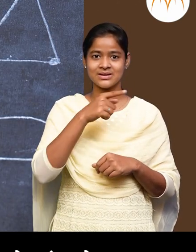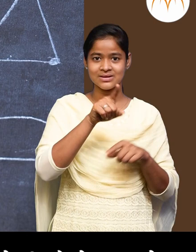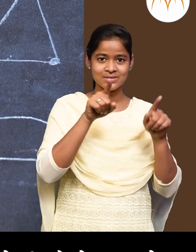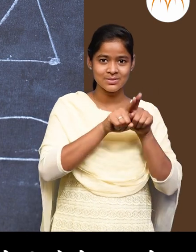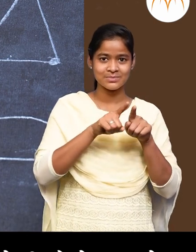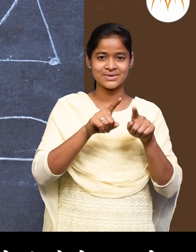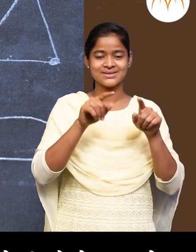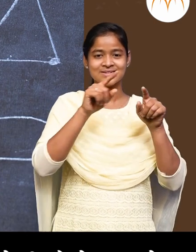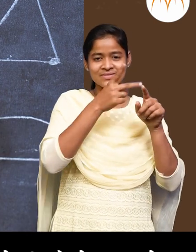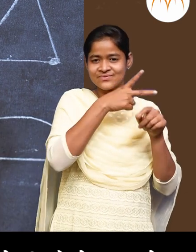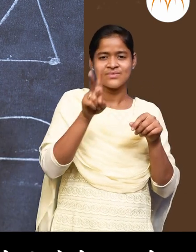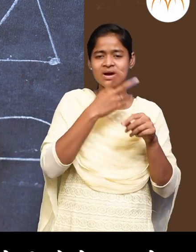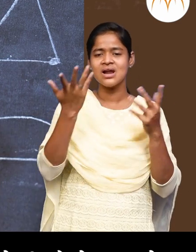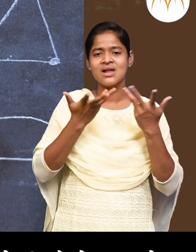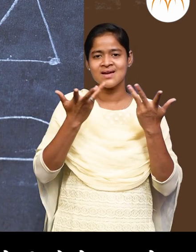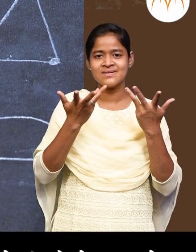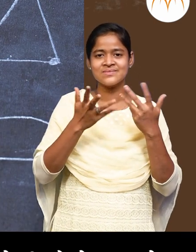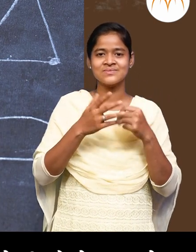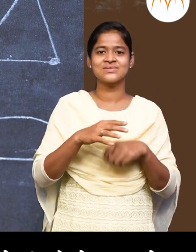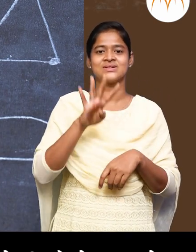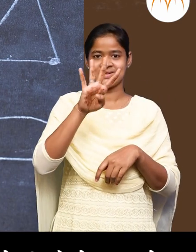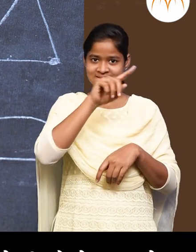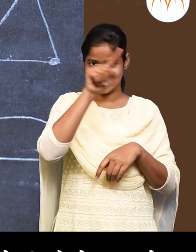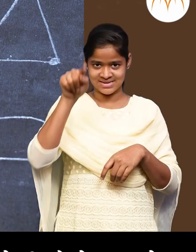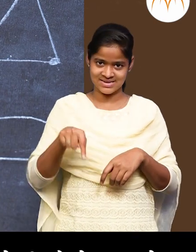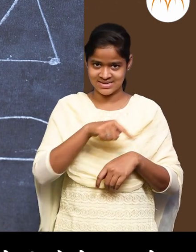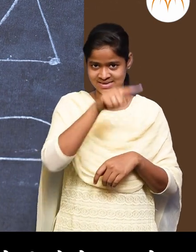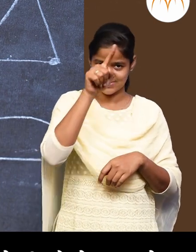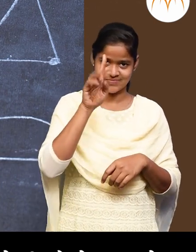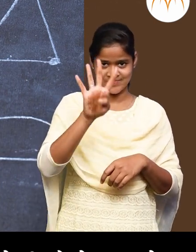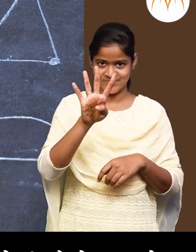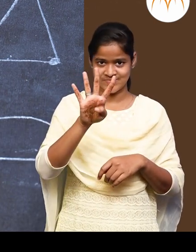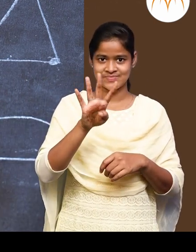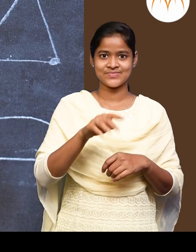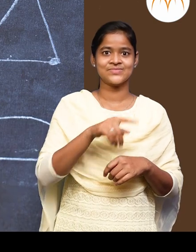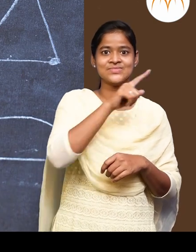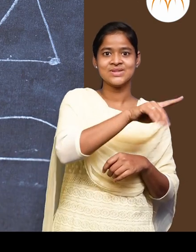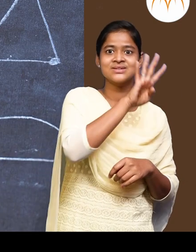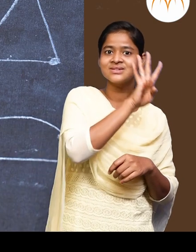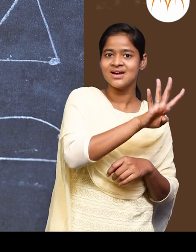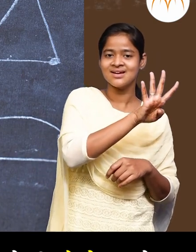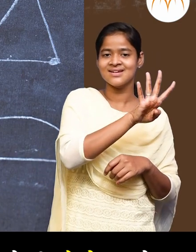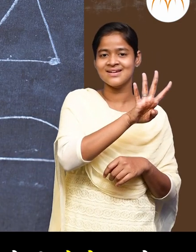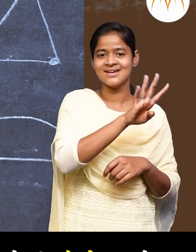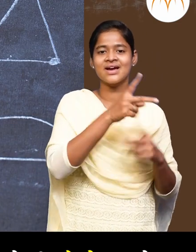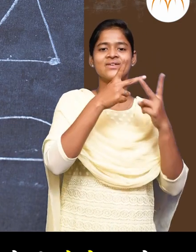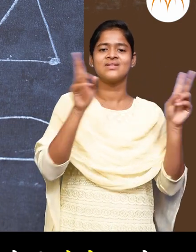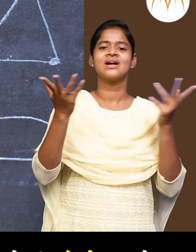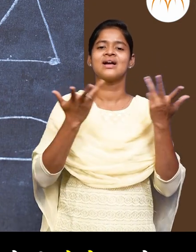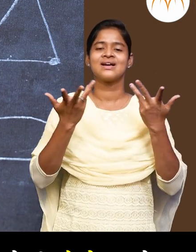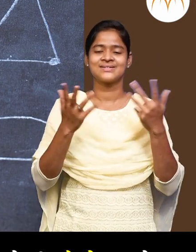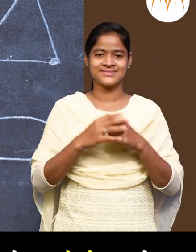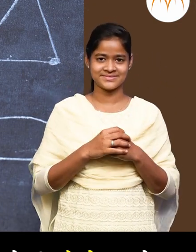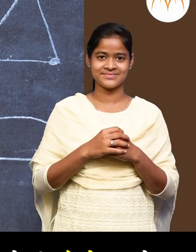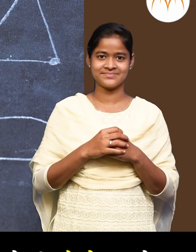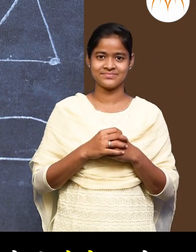माला दोनी अकुरुतियान ना बाजु चार अचेत मन्जे दोनी चवकोन अचेत पन फरक काये दोनी आकुरुतान